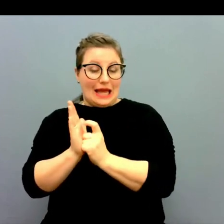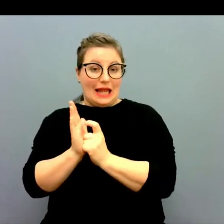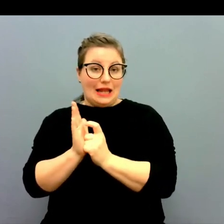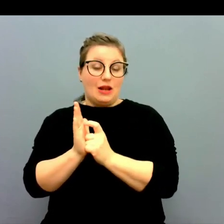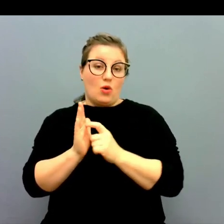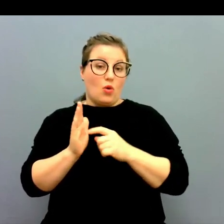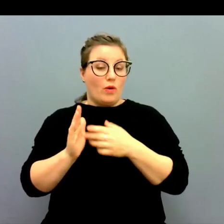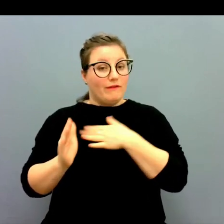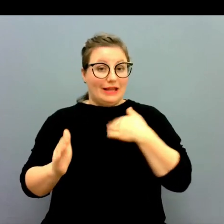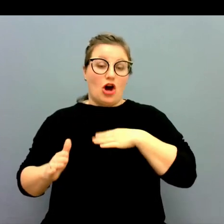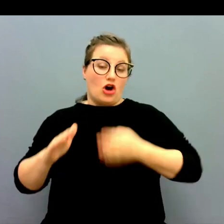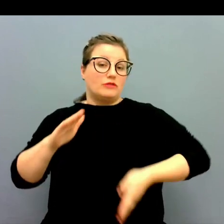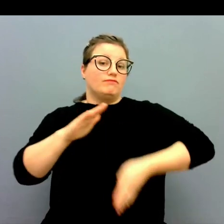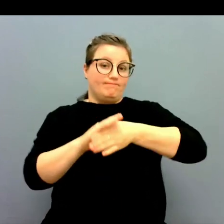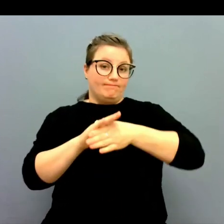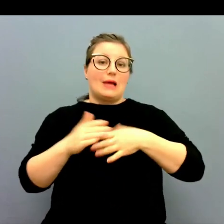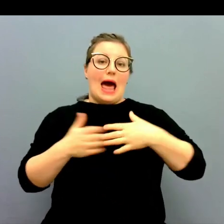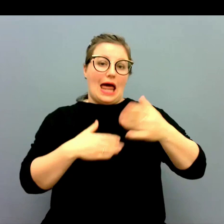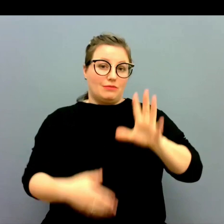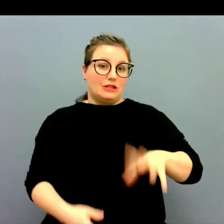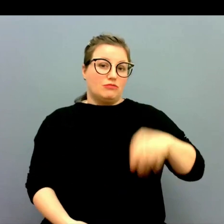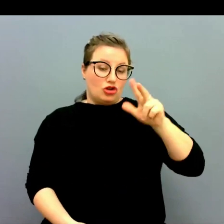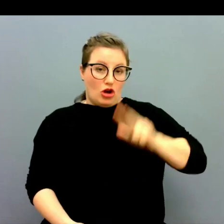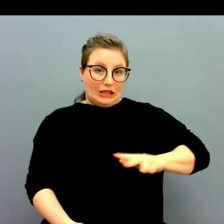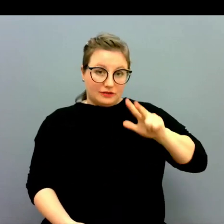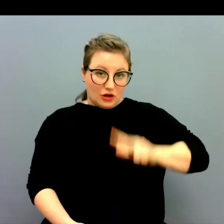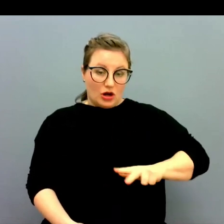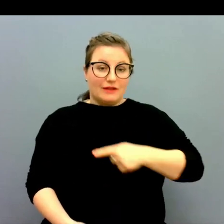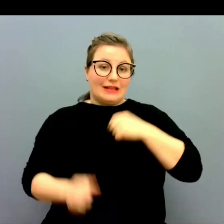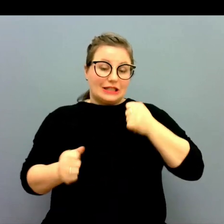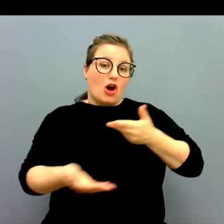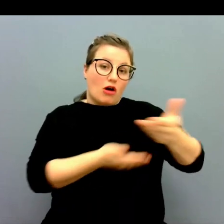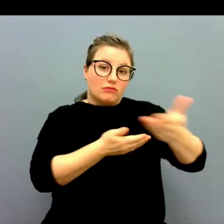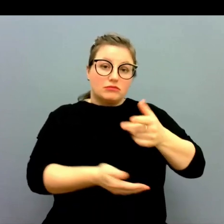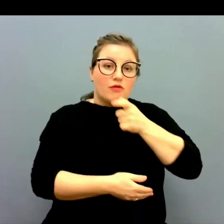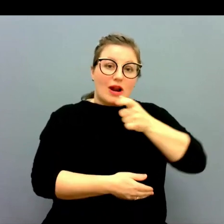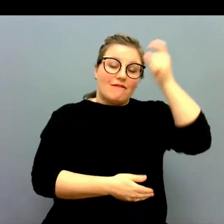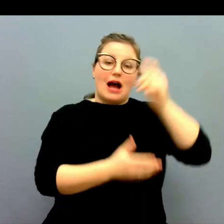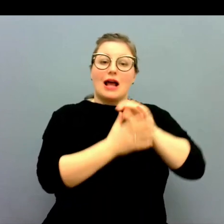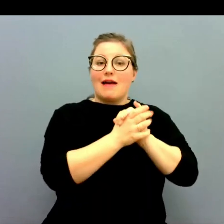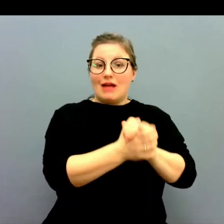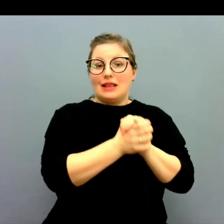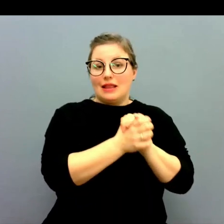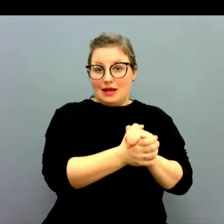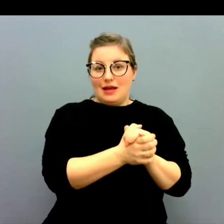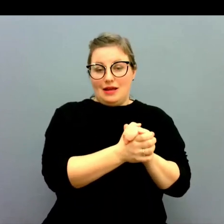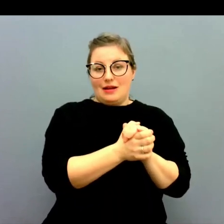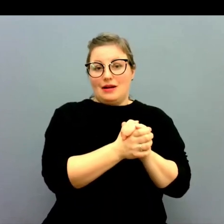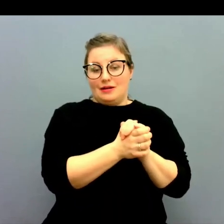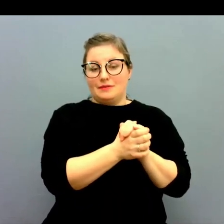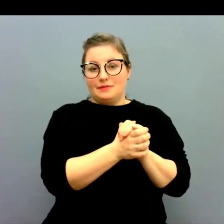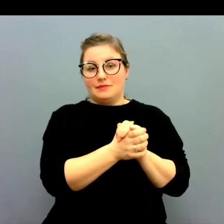yttersta arbetsmiljöansvaret. Att vi samverkar med våra fackliga vänner i det här.